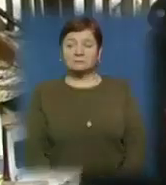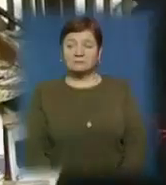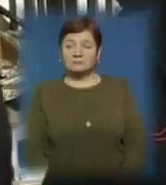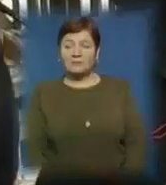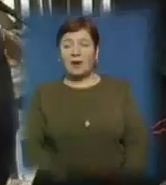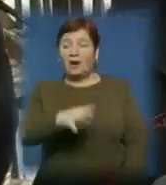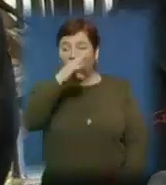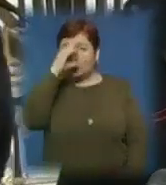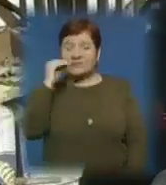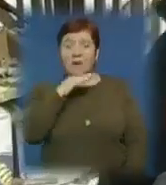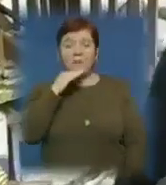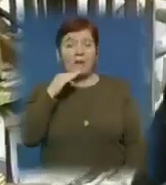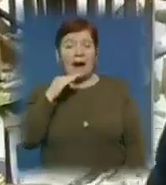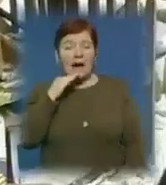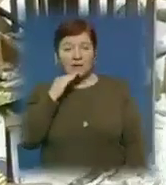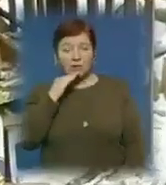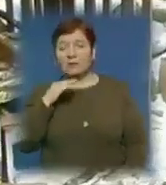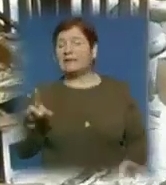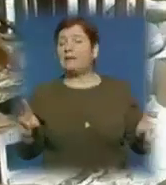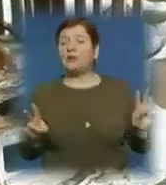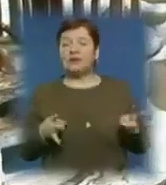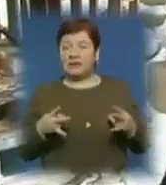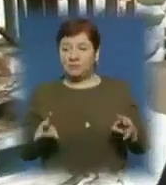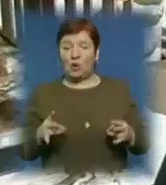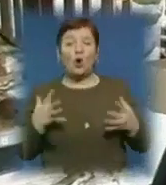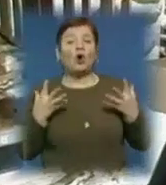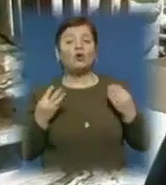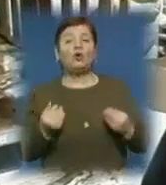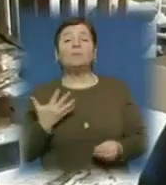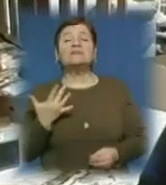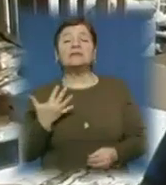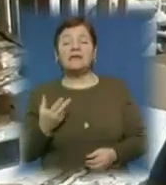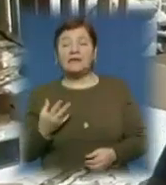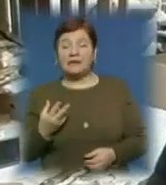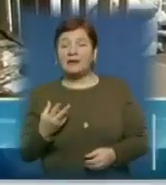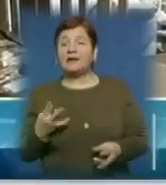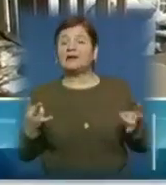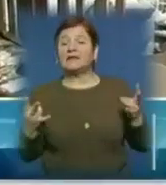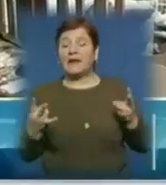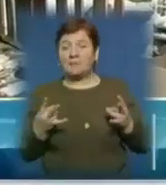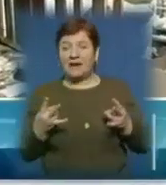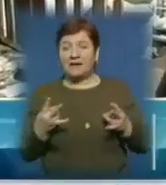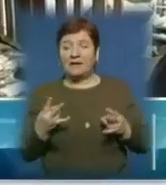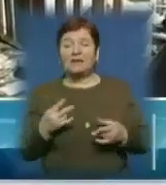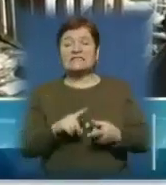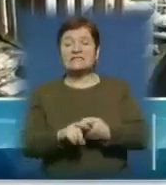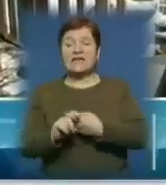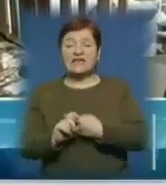Ночі нам багато людей не потрібно. Днем скільки збереться, це вже залежить від